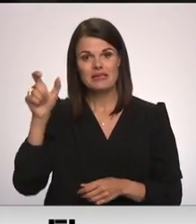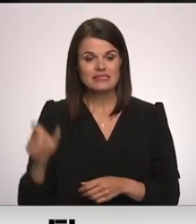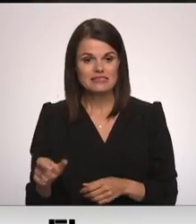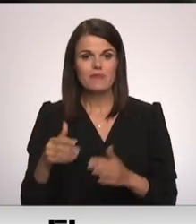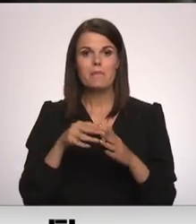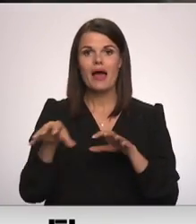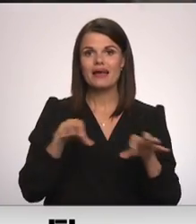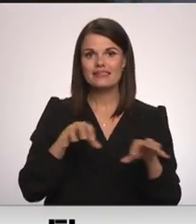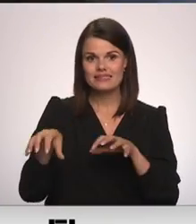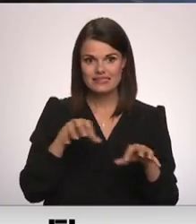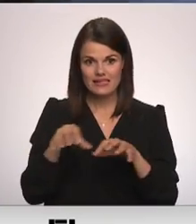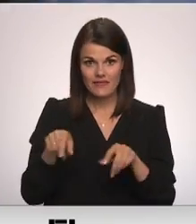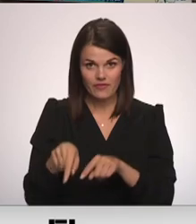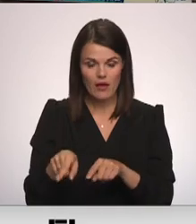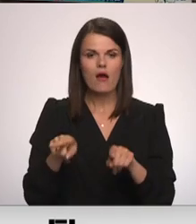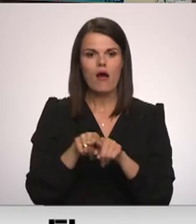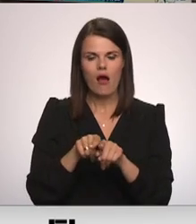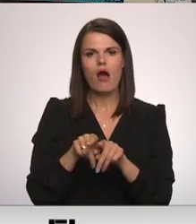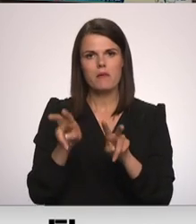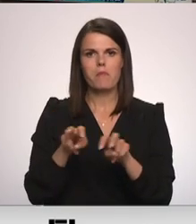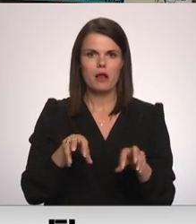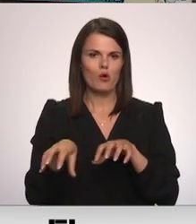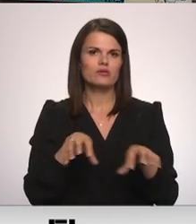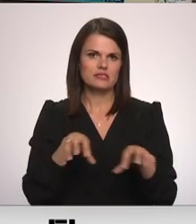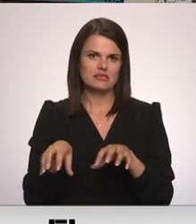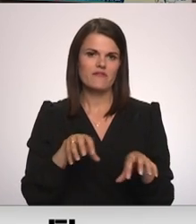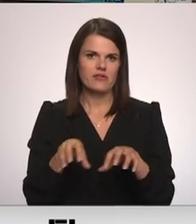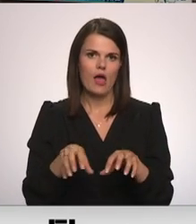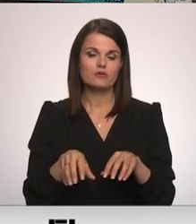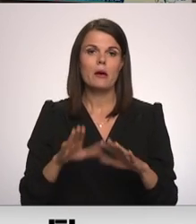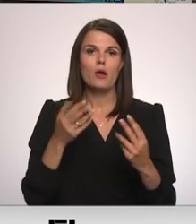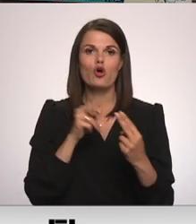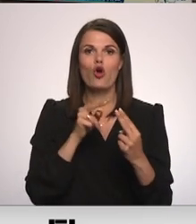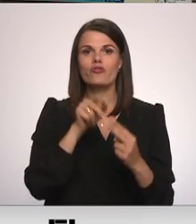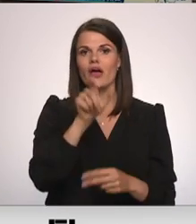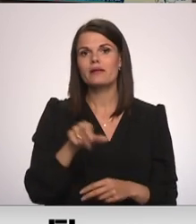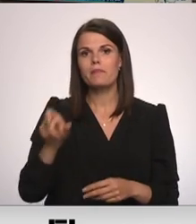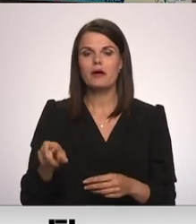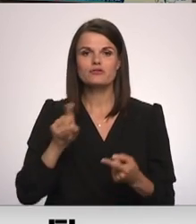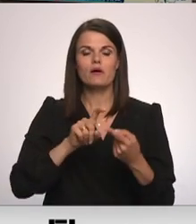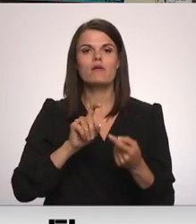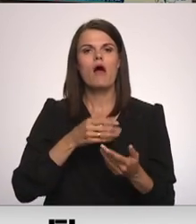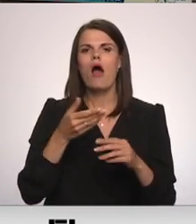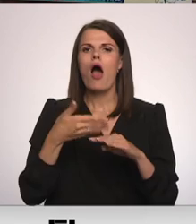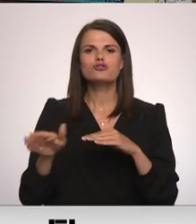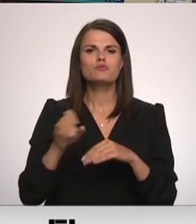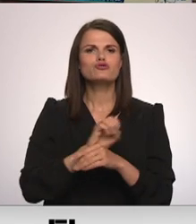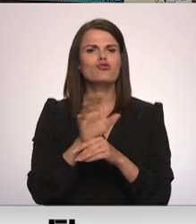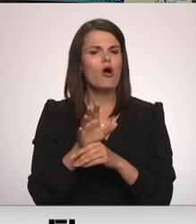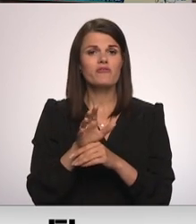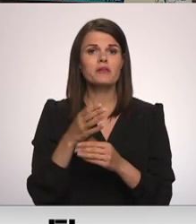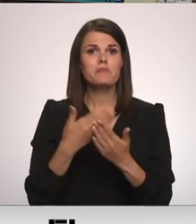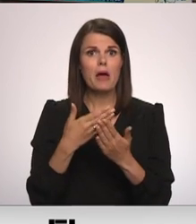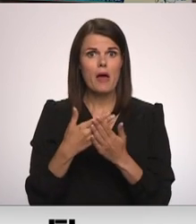maidzīvnieki, tad tiks apzināts arī viņu veselības stāvoklis. Savukārt kontaktpersonām atšķirībā no COVID-19 nebūs jāatrodas